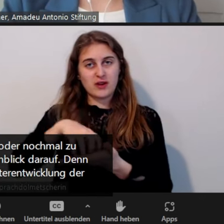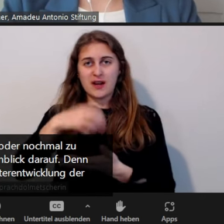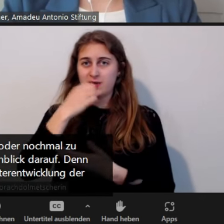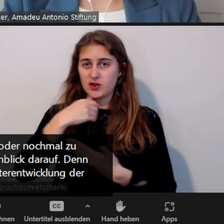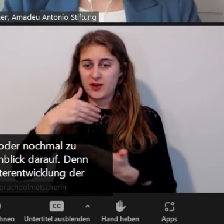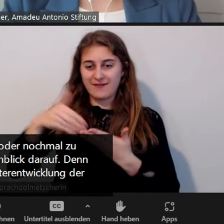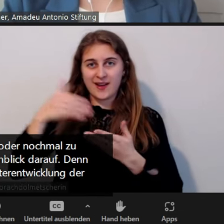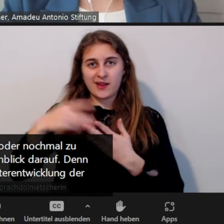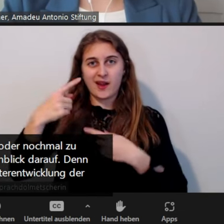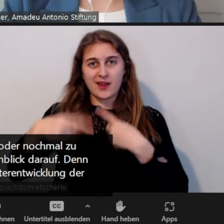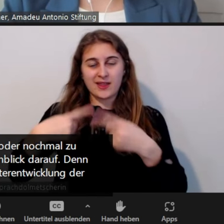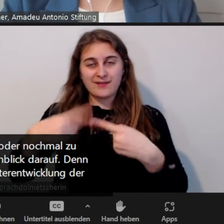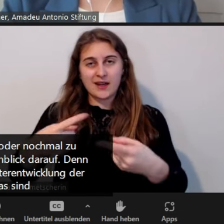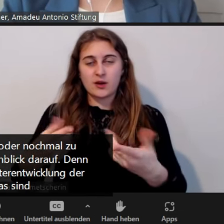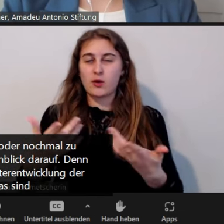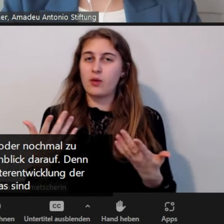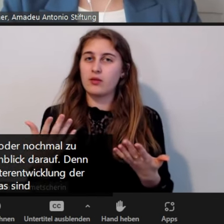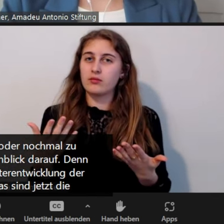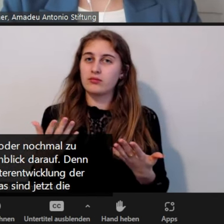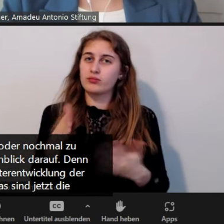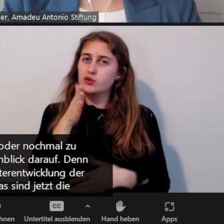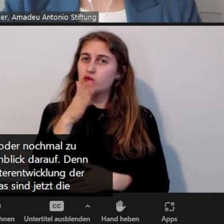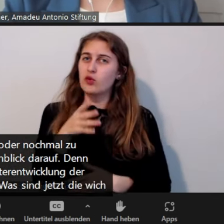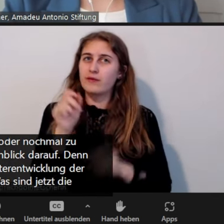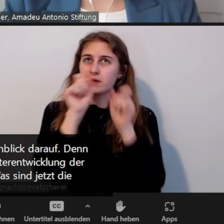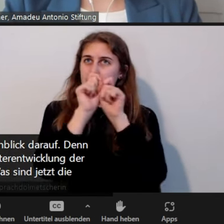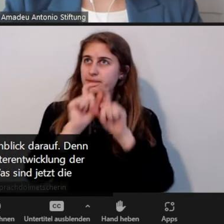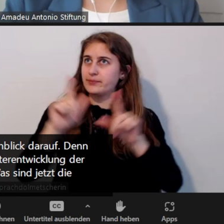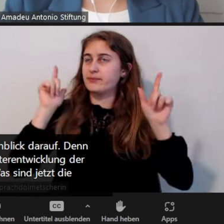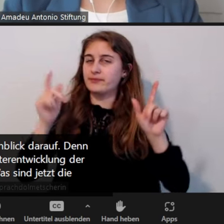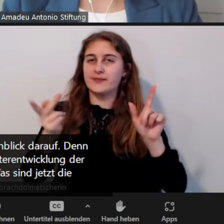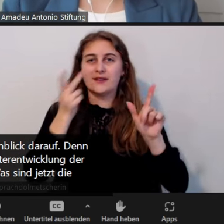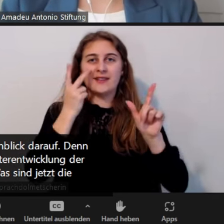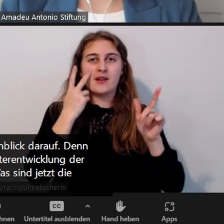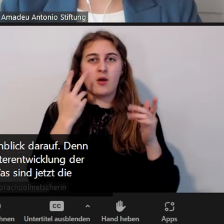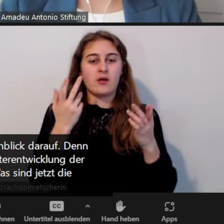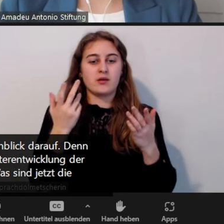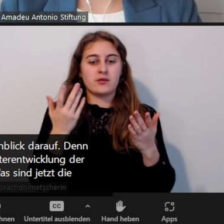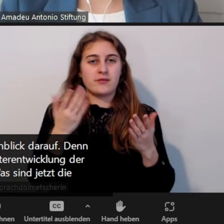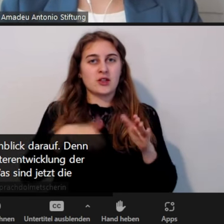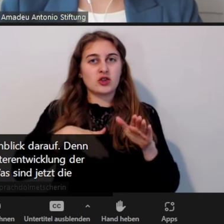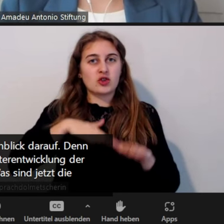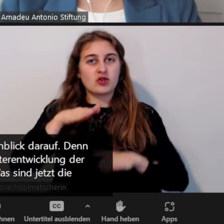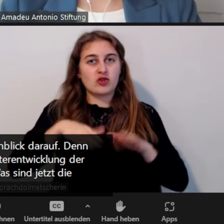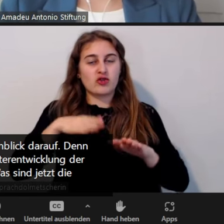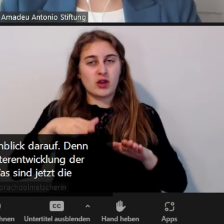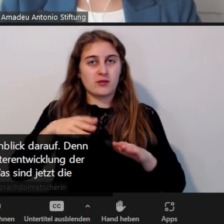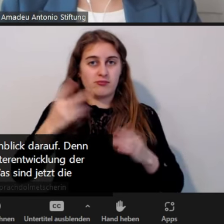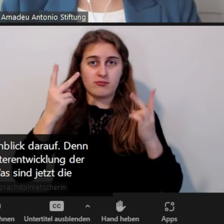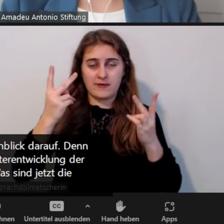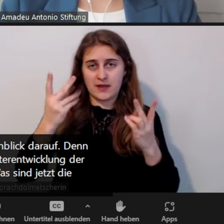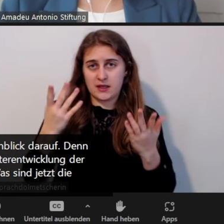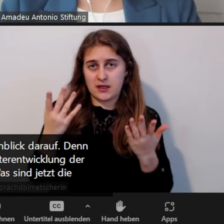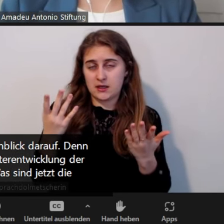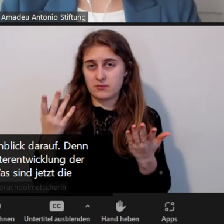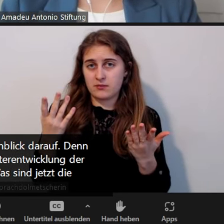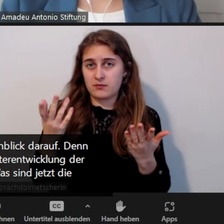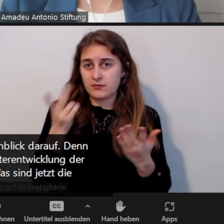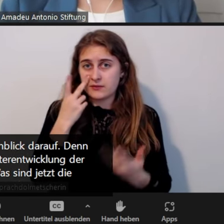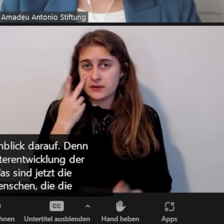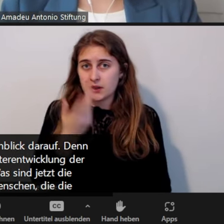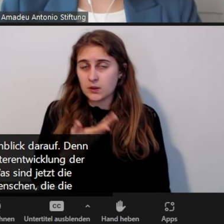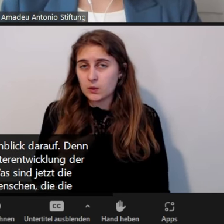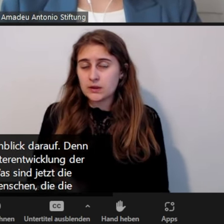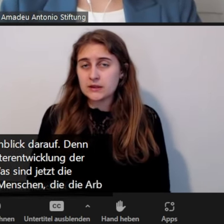und Lagebild, was sind jetzt die wichtigen nächsten Schritte, wo können Menschen, die die